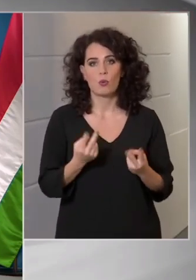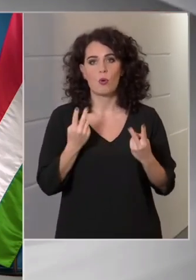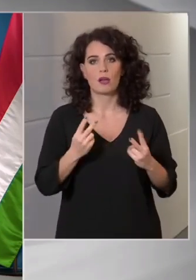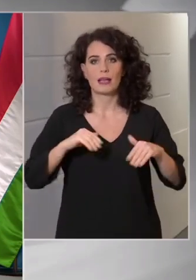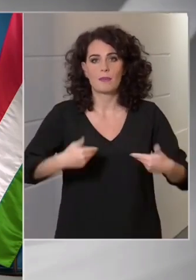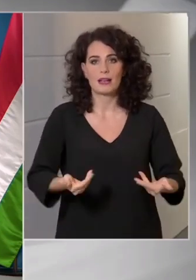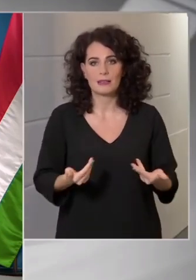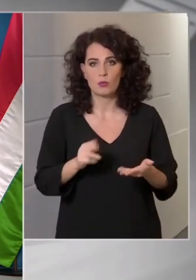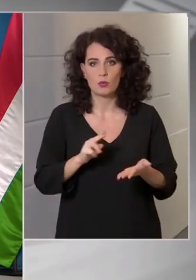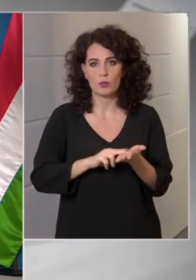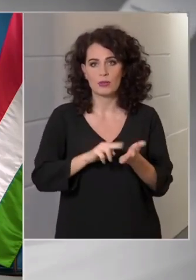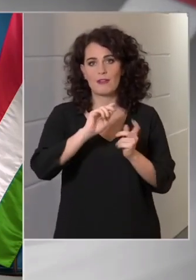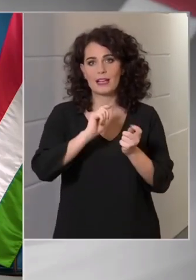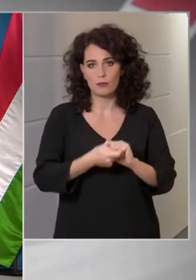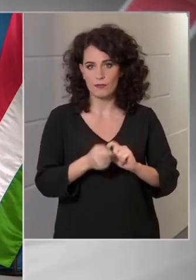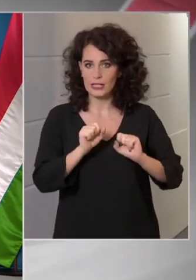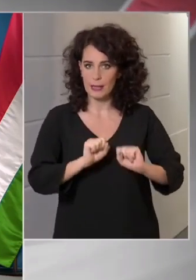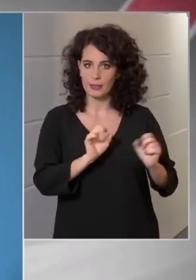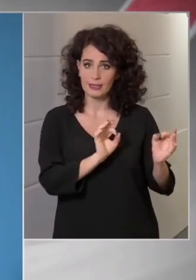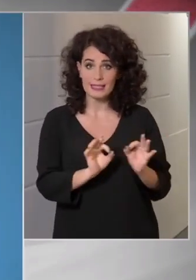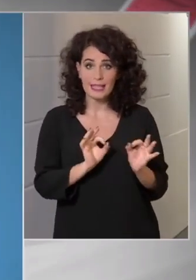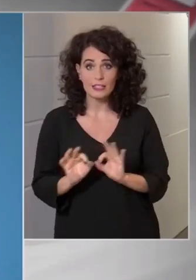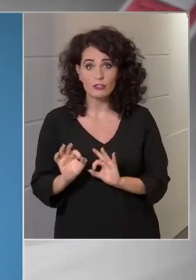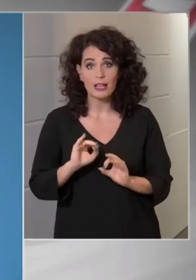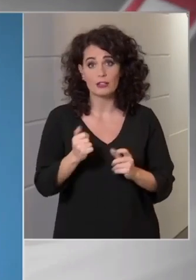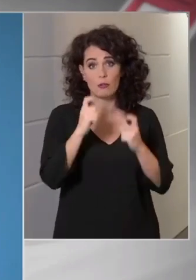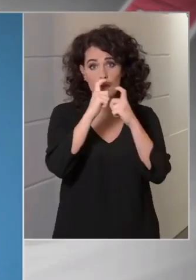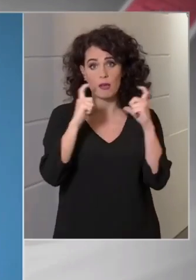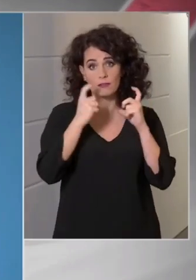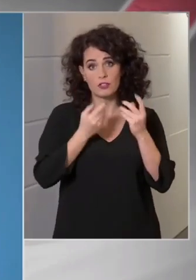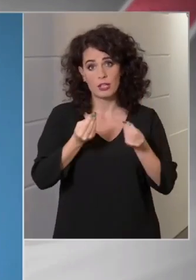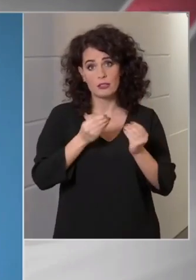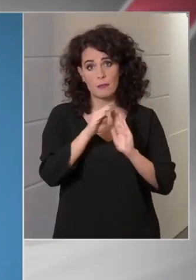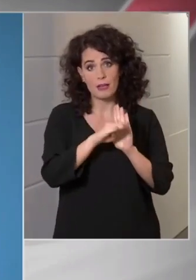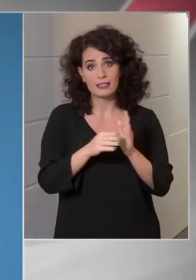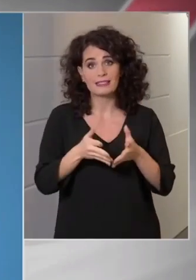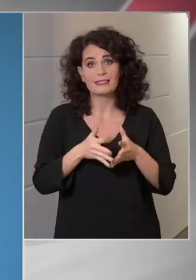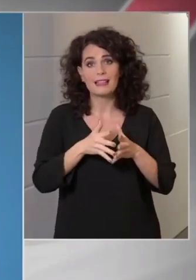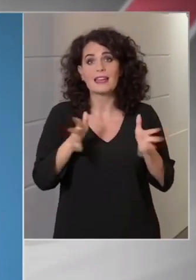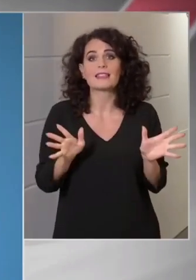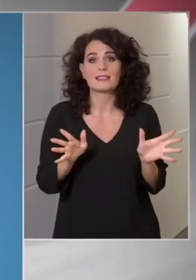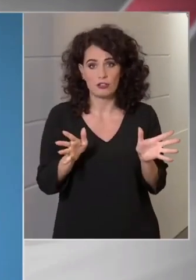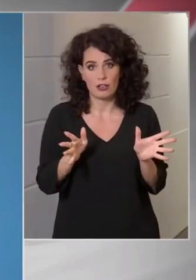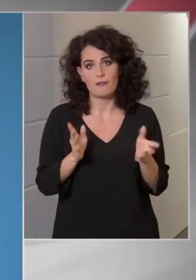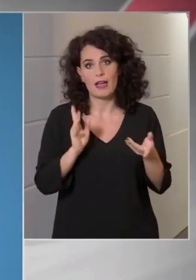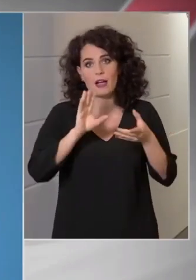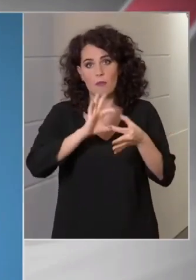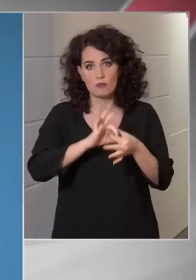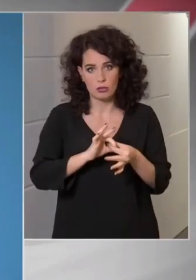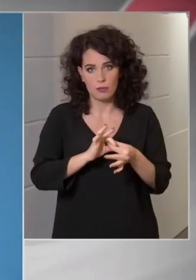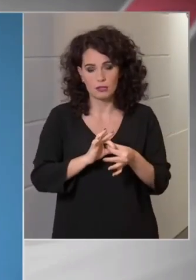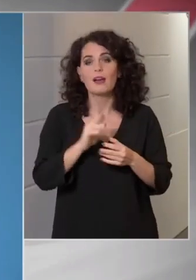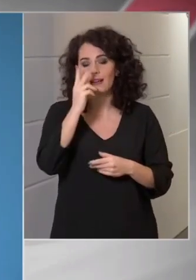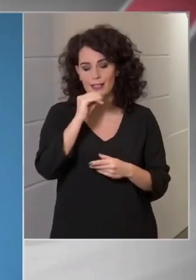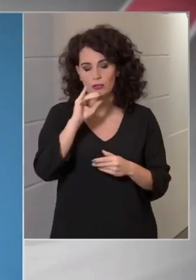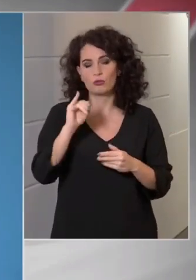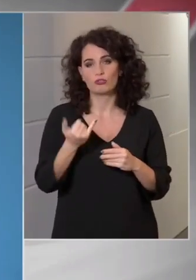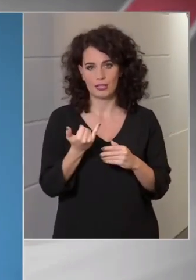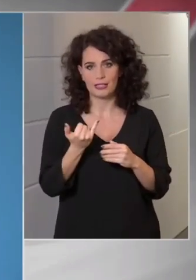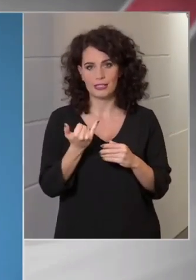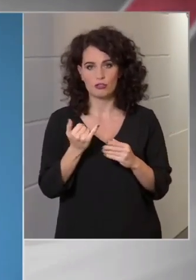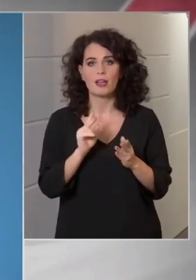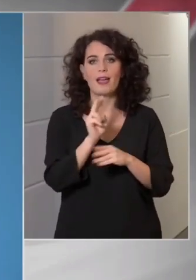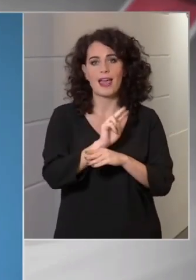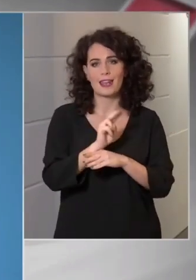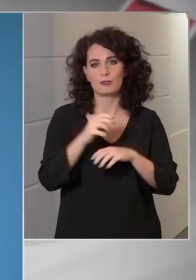változásokkal, védelmi intézkedések, illetve a moszkviselési szabályok kiterjesztésével összhangban, a rendőrség is fokozza az